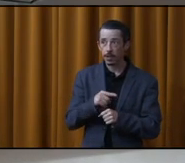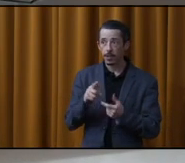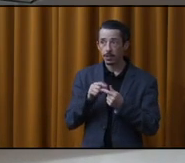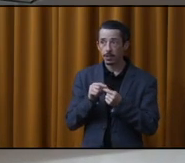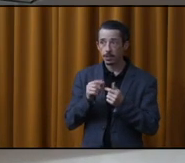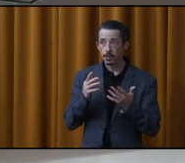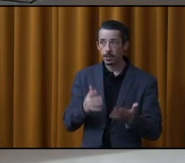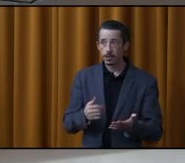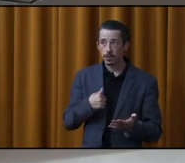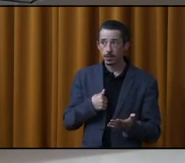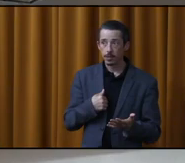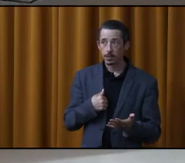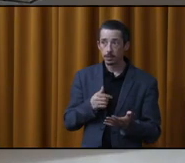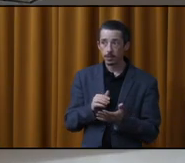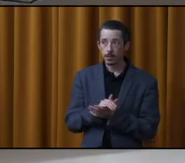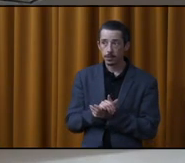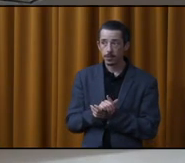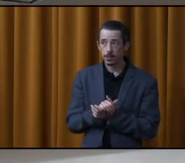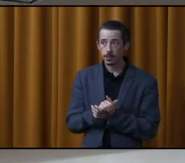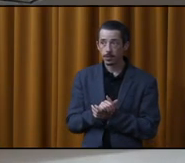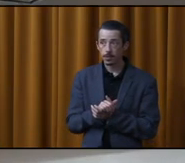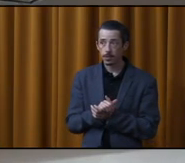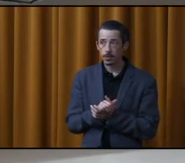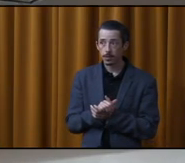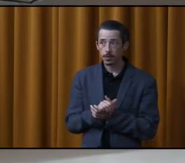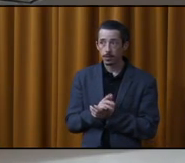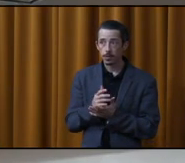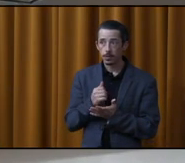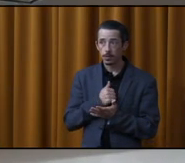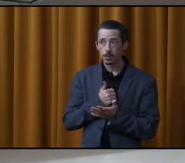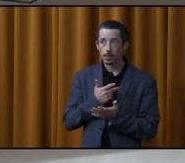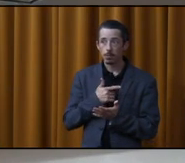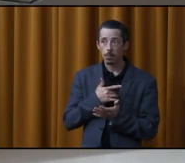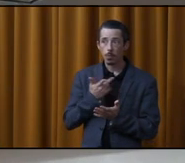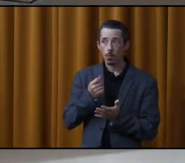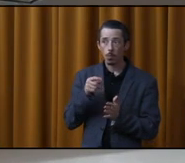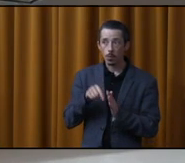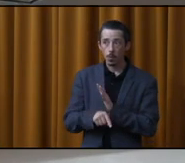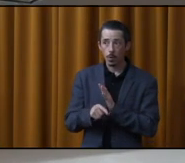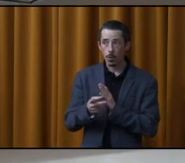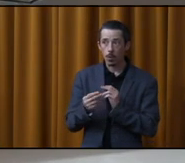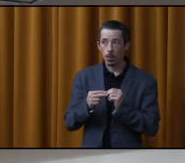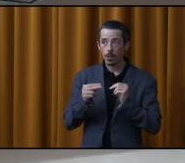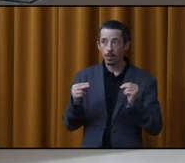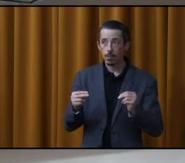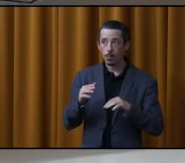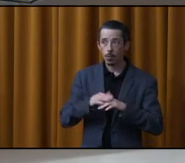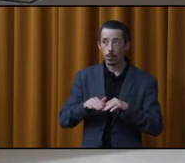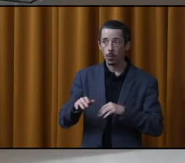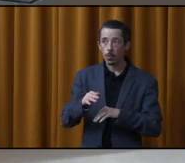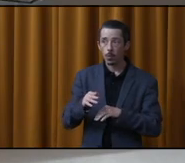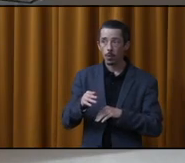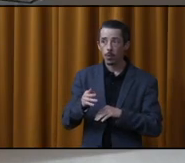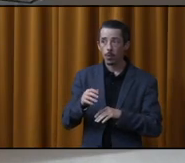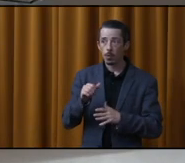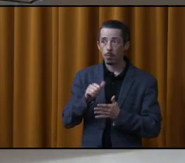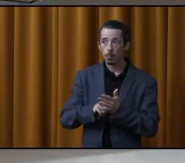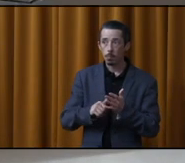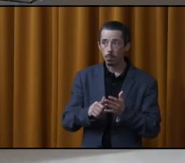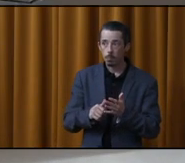pourquoi échouer. Ce n pas au niveau de... C'est le juge qui manque de